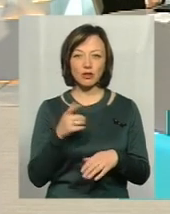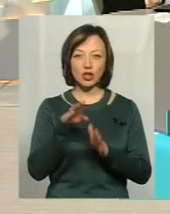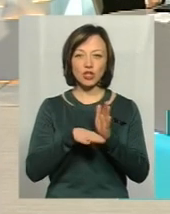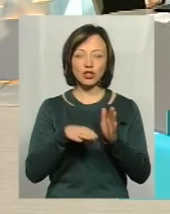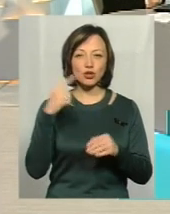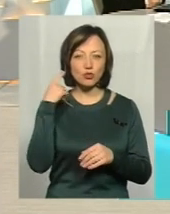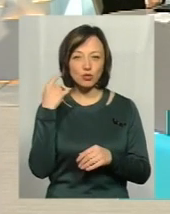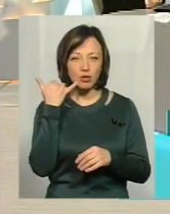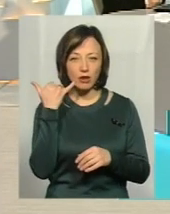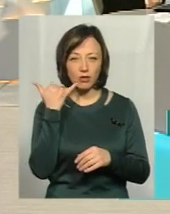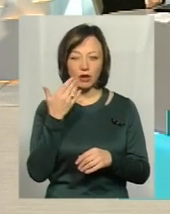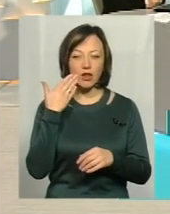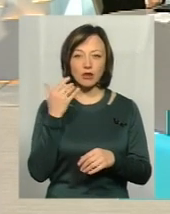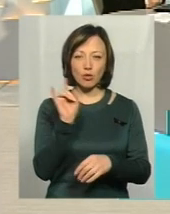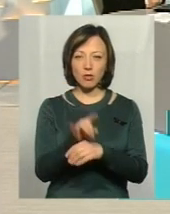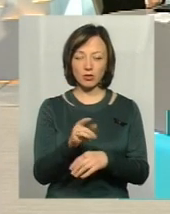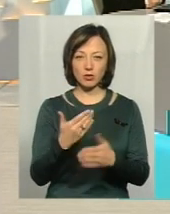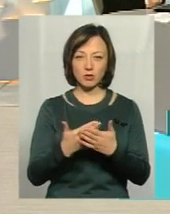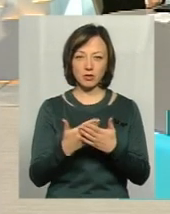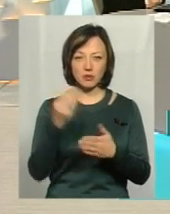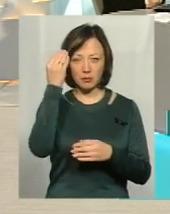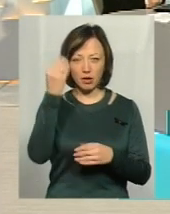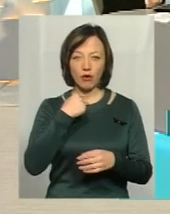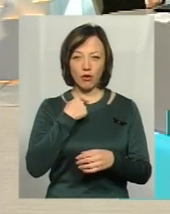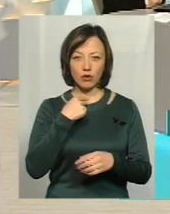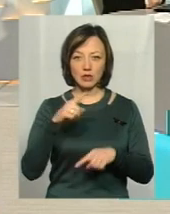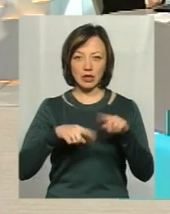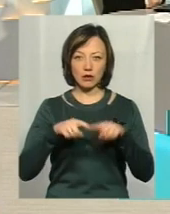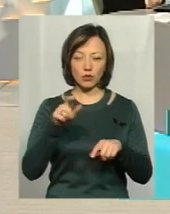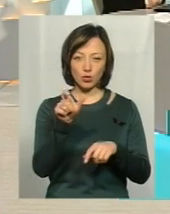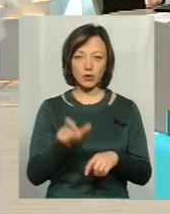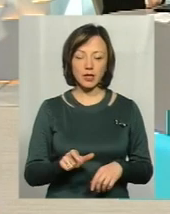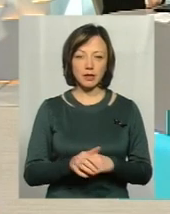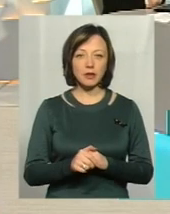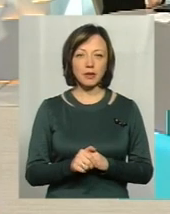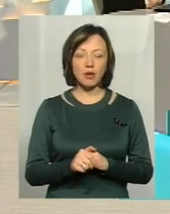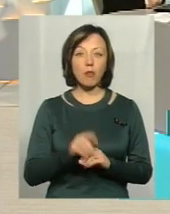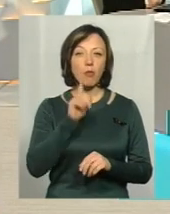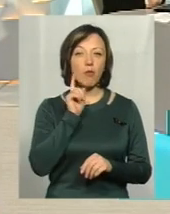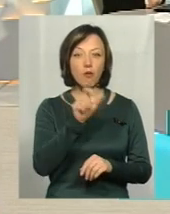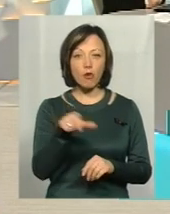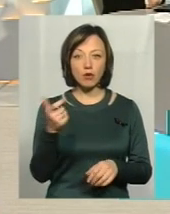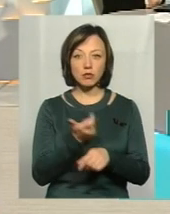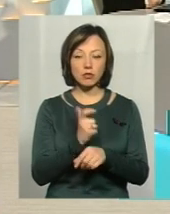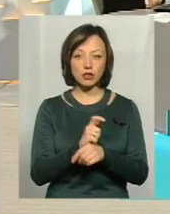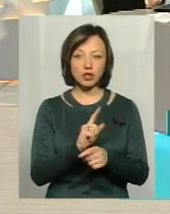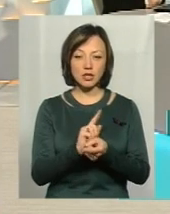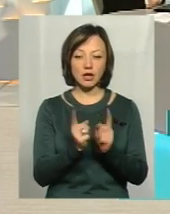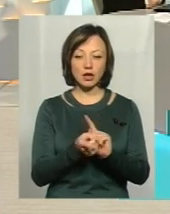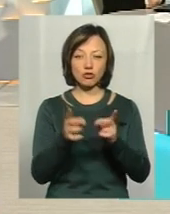чують, можливо, по телефону. Їх легше обманути, зімітувавши голос рідної людини. Молодь, можливо, більше стає